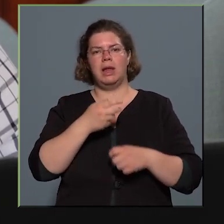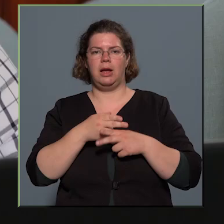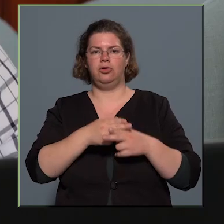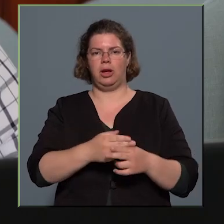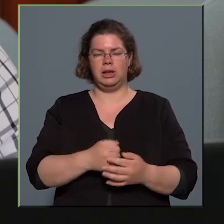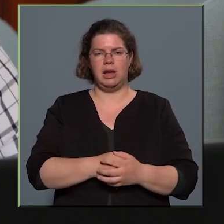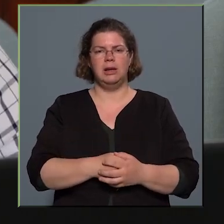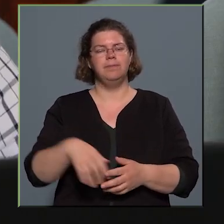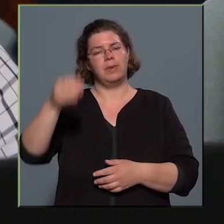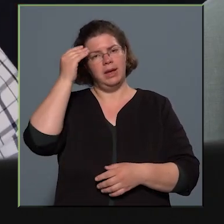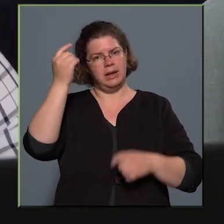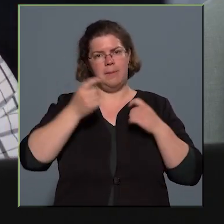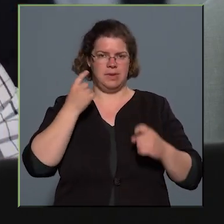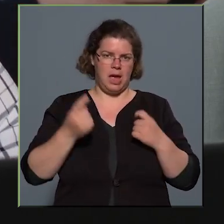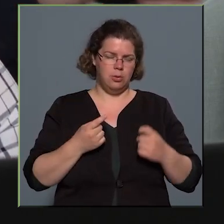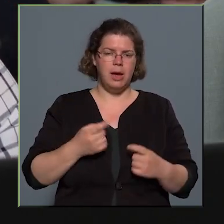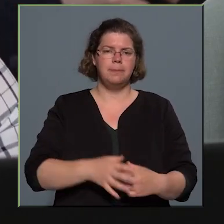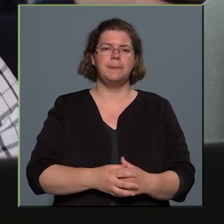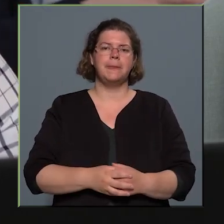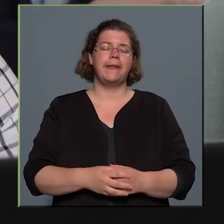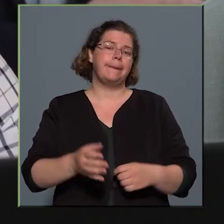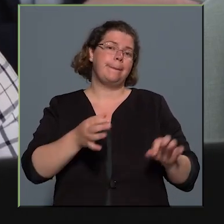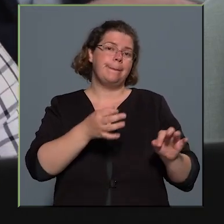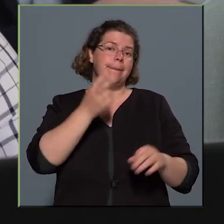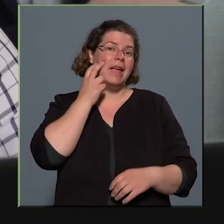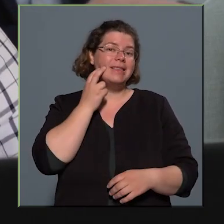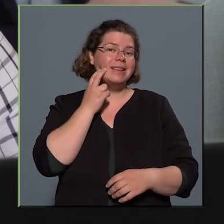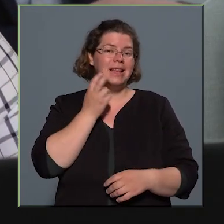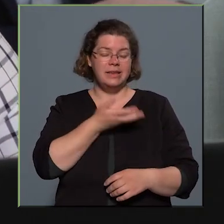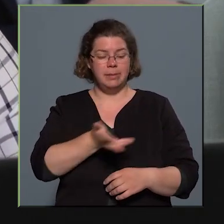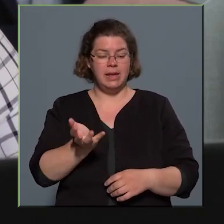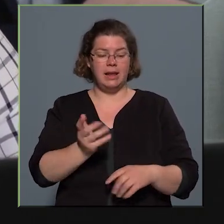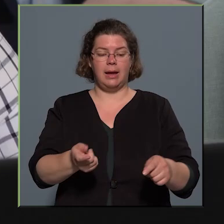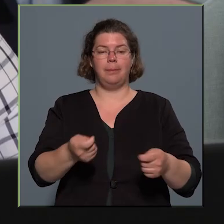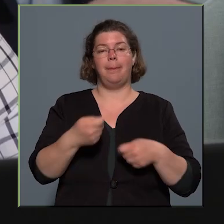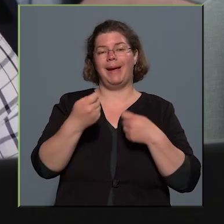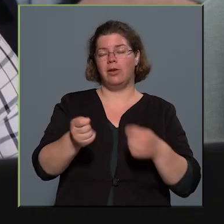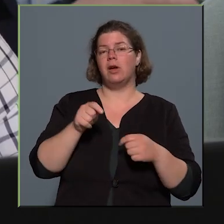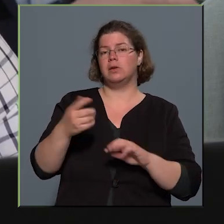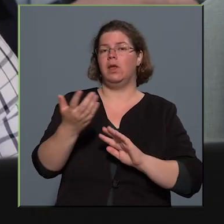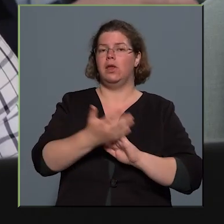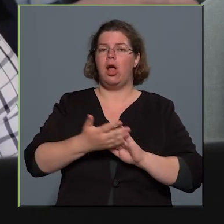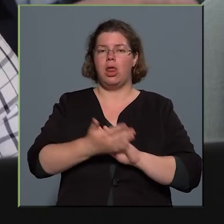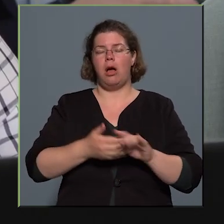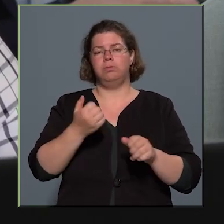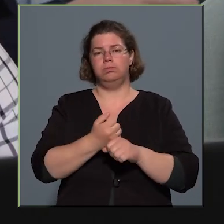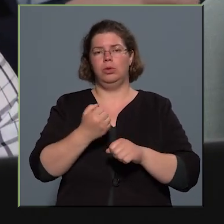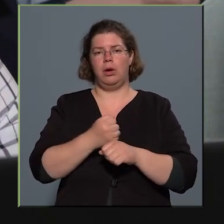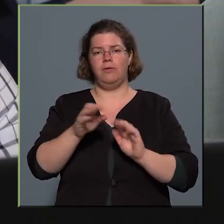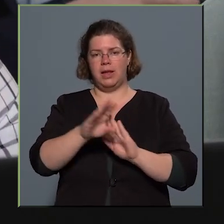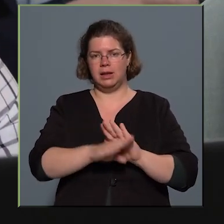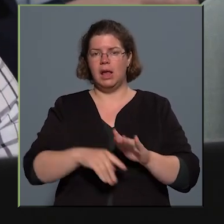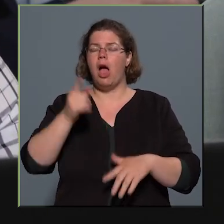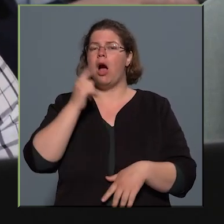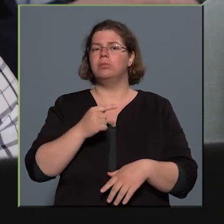Értelemszerűen az intézményetek megadja azokat az alapmunkafeltételeket, ami a napi